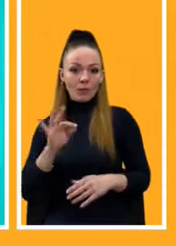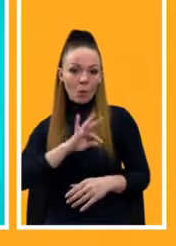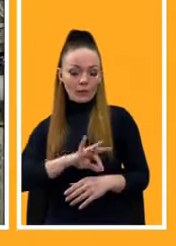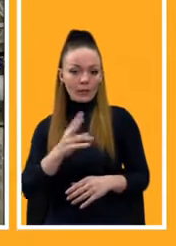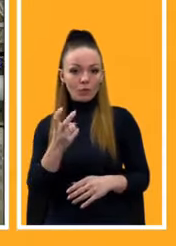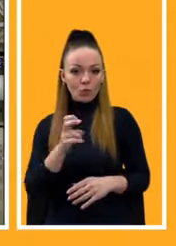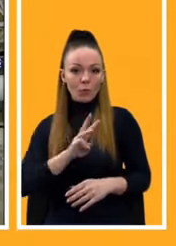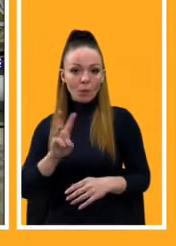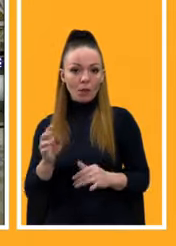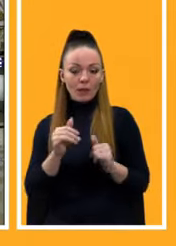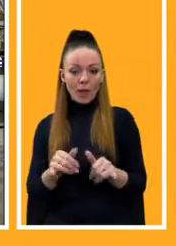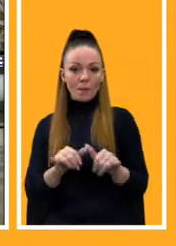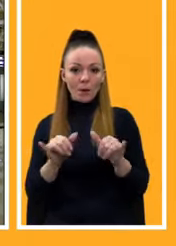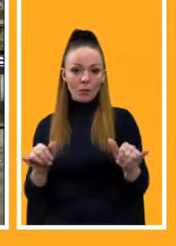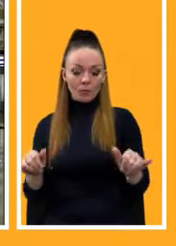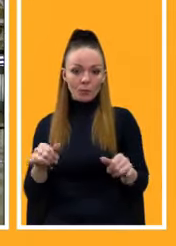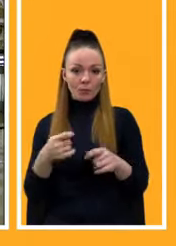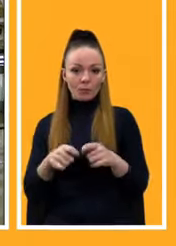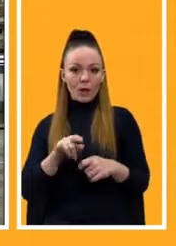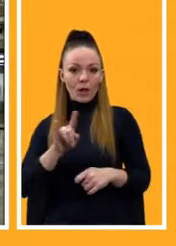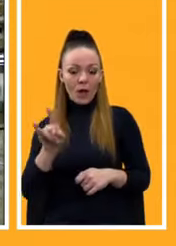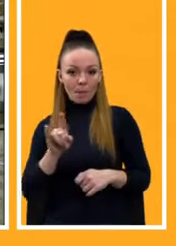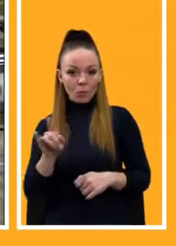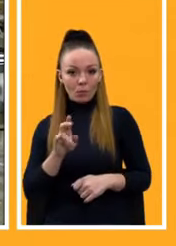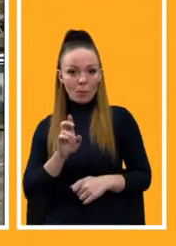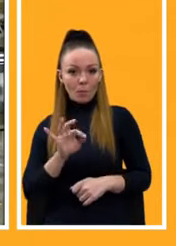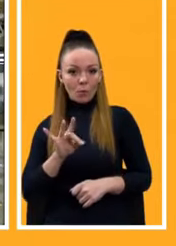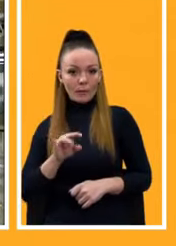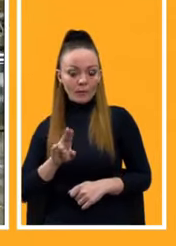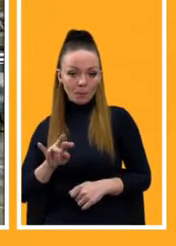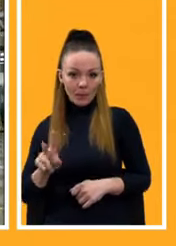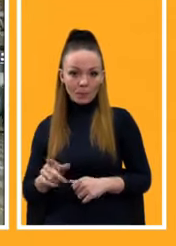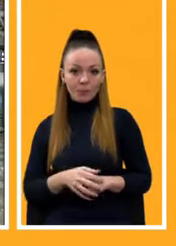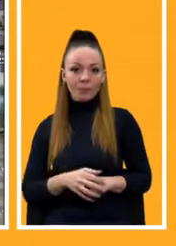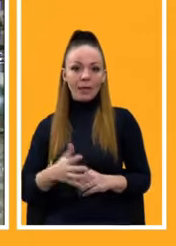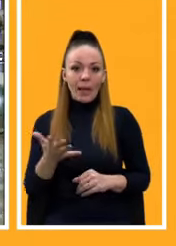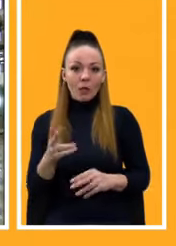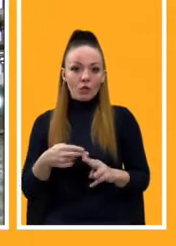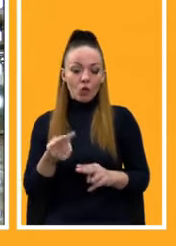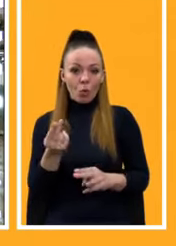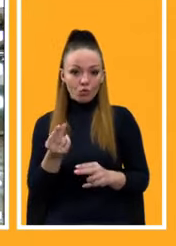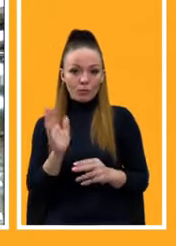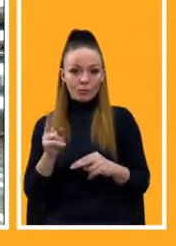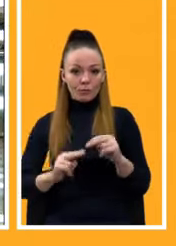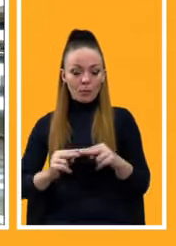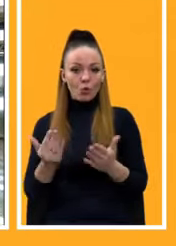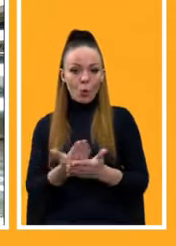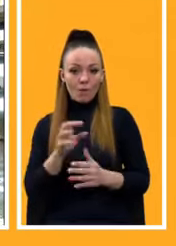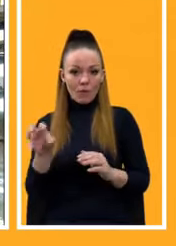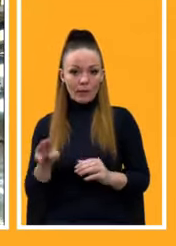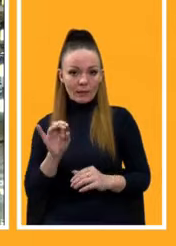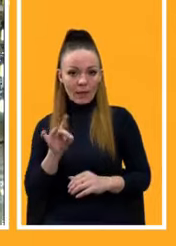поповнення статутного капіталу аеропорту Бориспіль, ці кошти підуть для розбудови нового терміналу.